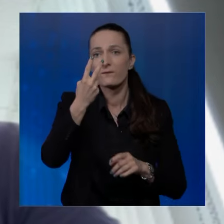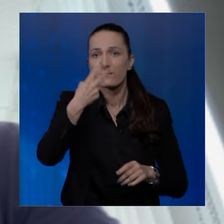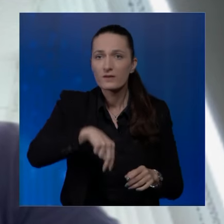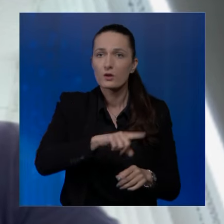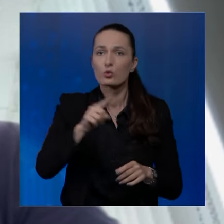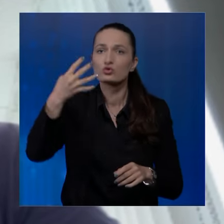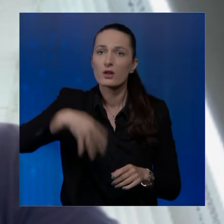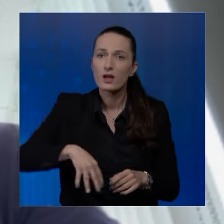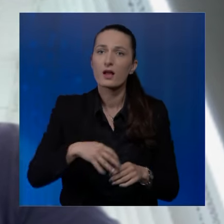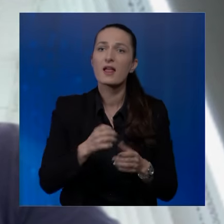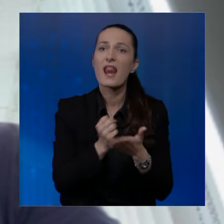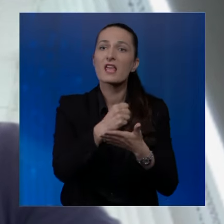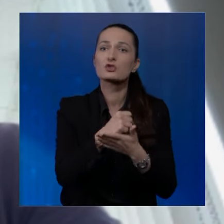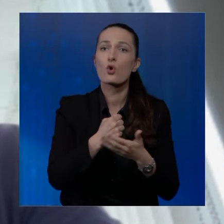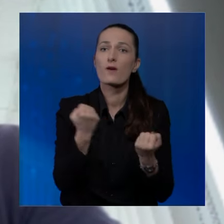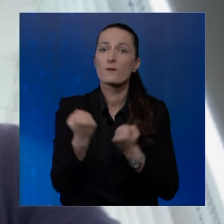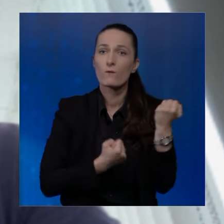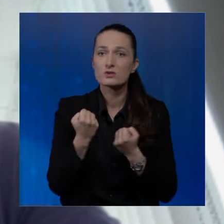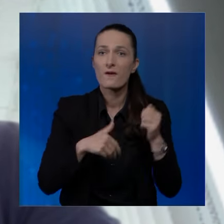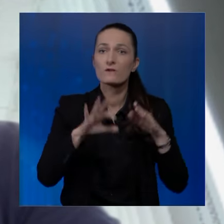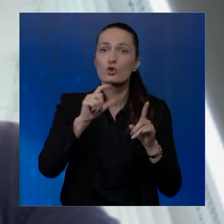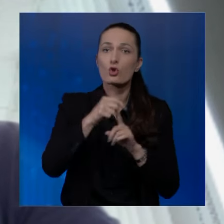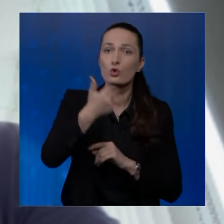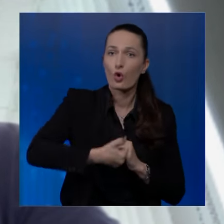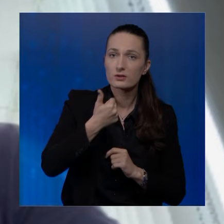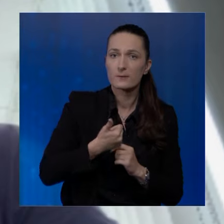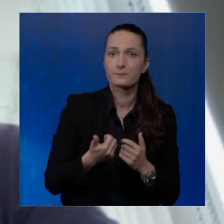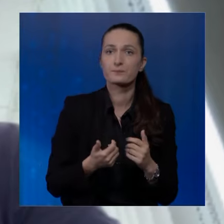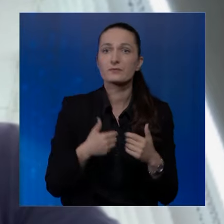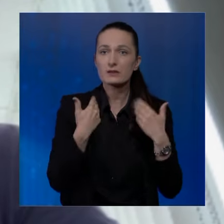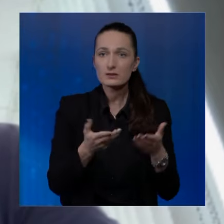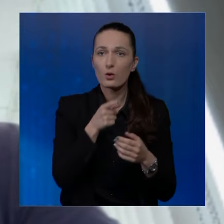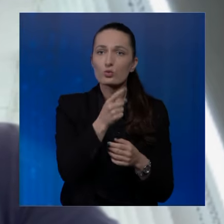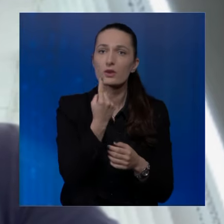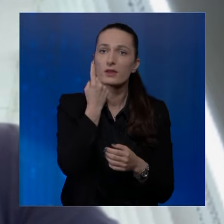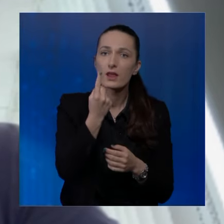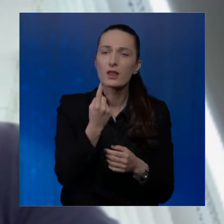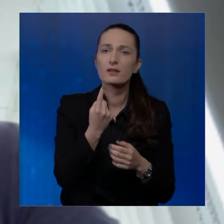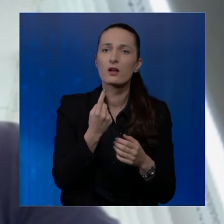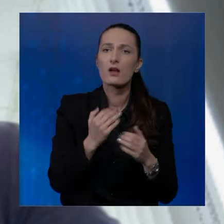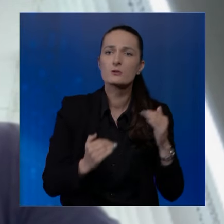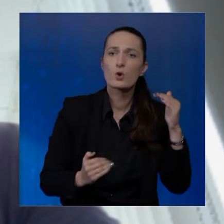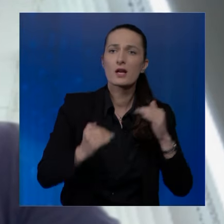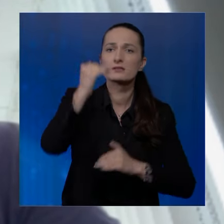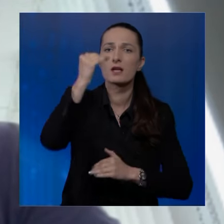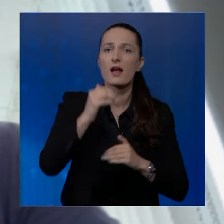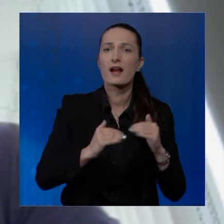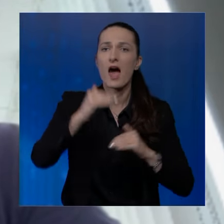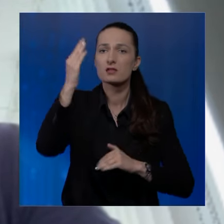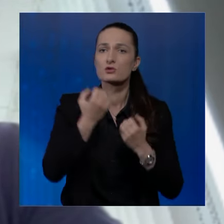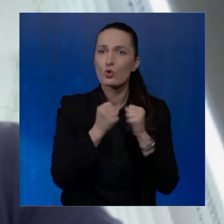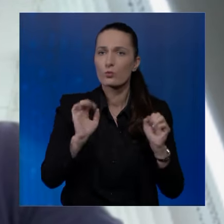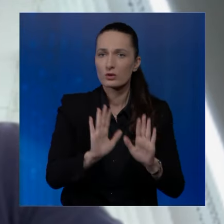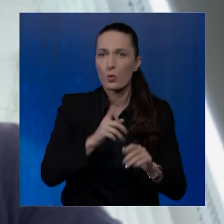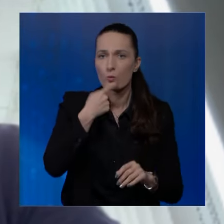rast od 2.000 do 4.000 registrovanih motornih vozila više po godini. Tako da je to jedan eksponencialni rast, slobodno